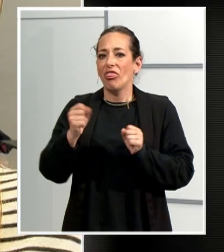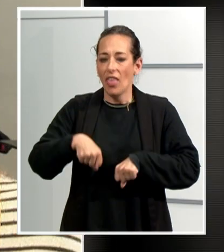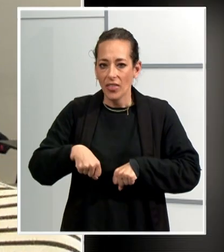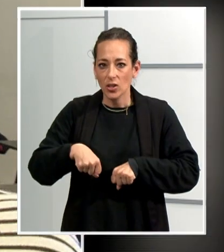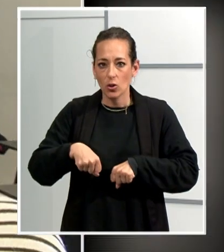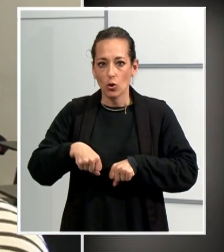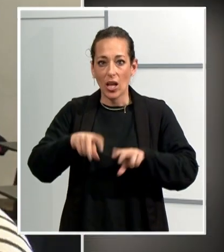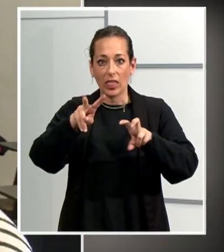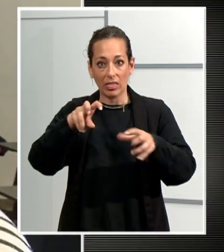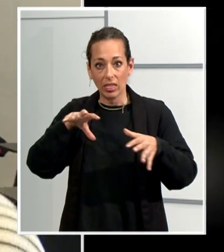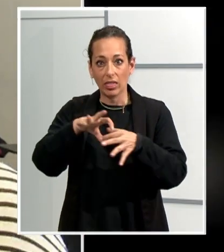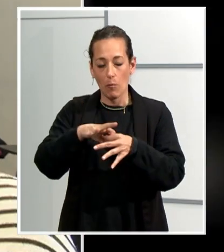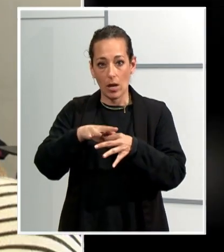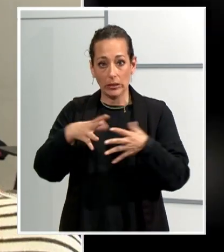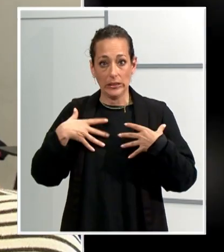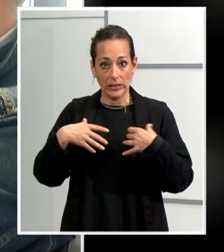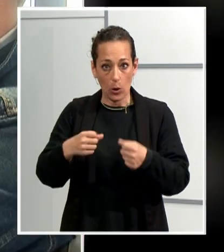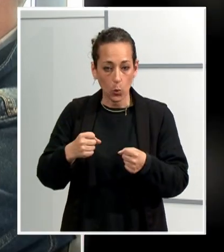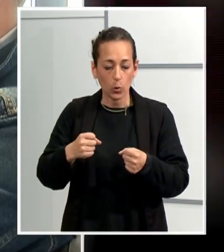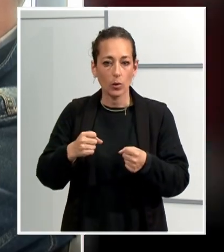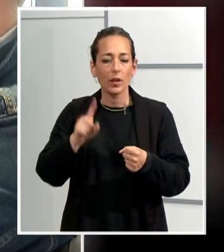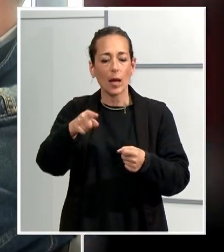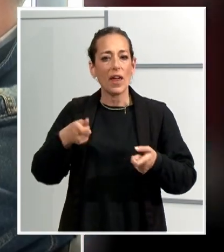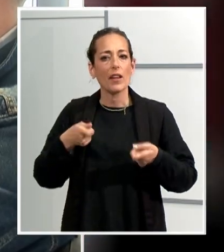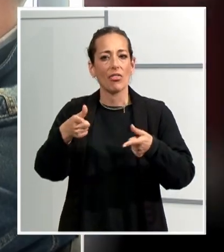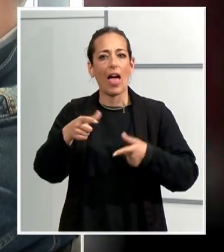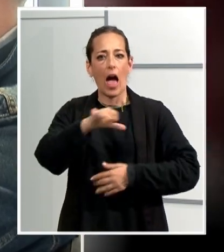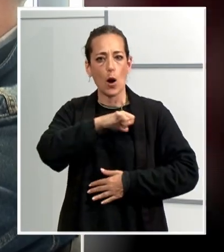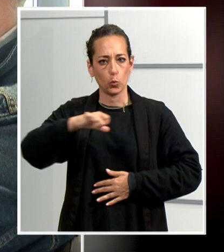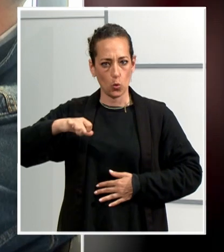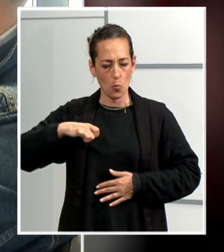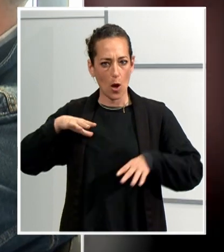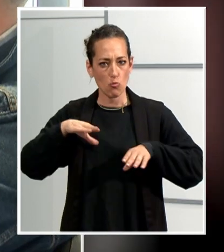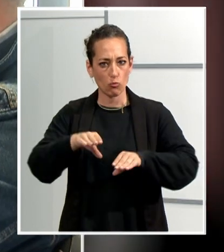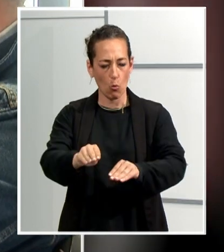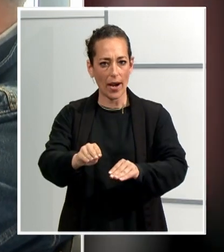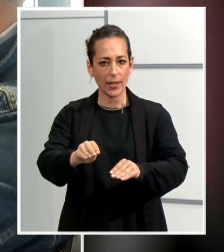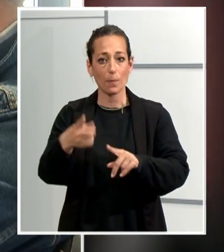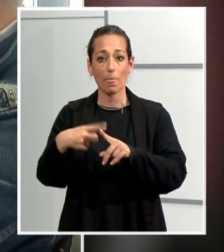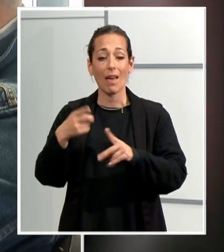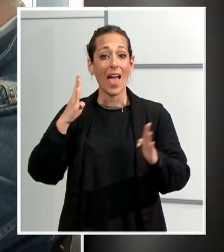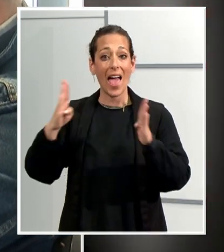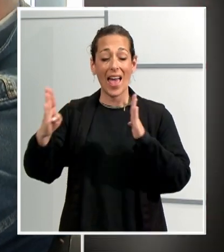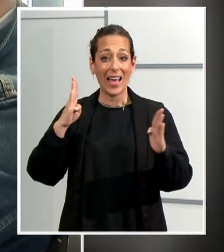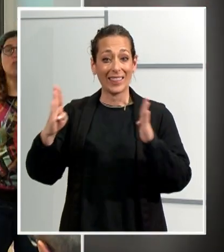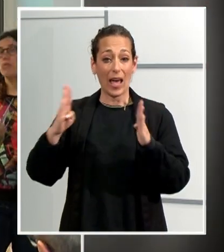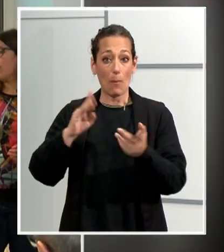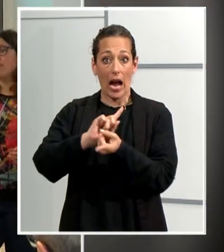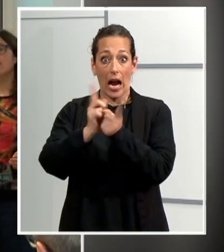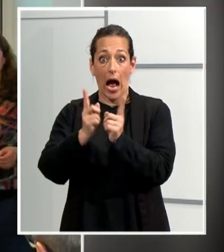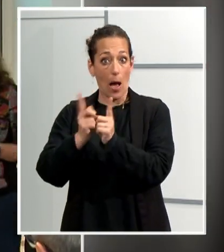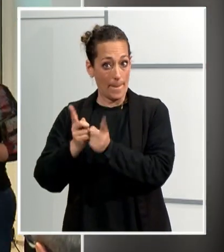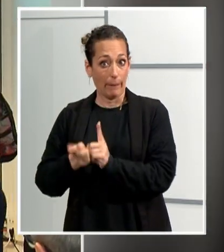referents a la seva salut, donar autonomia als usuaris. És una etapa que es preveu en canvis propers,